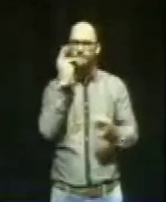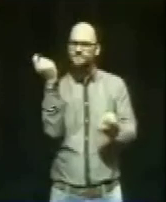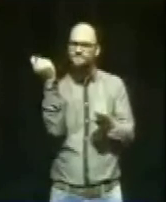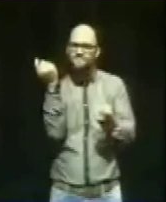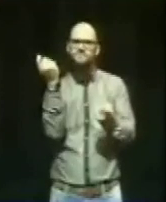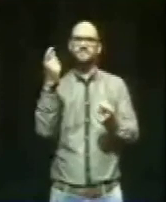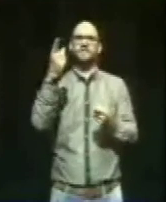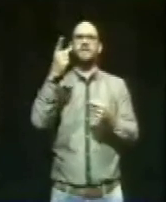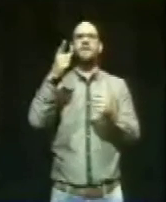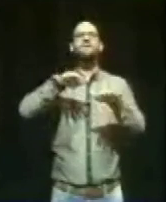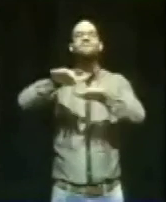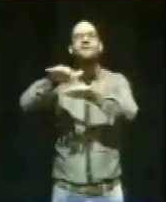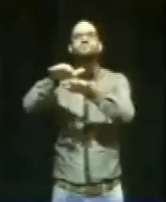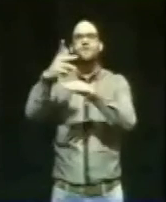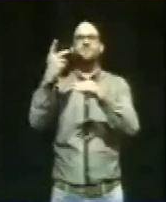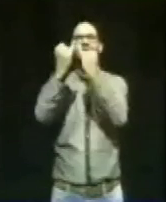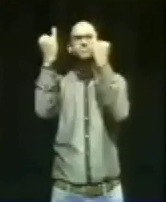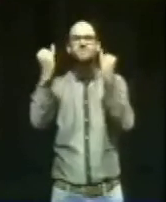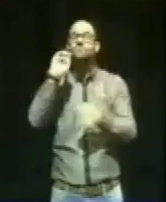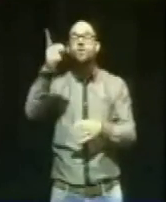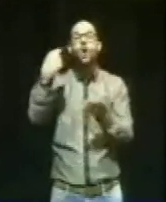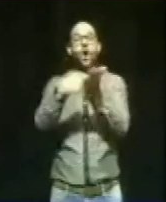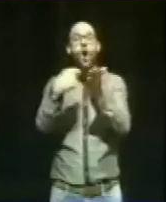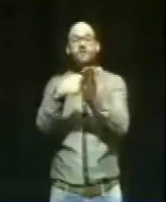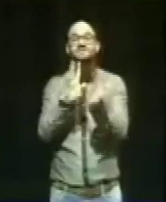beteiligen. Nicht nur wir Bürger.